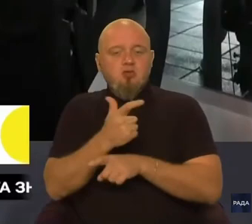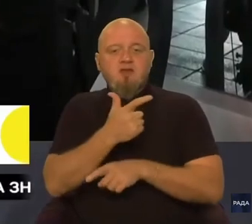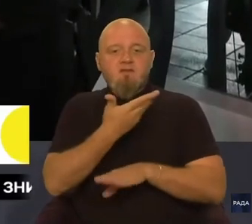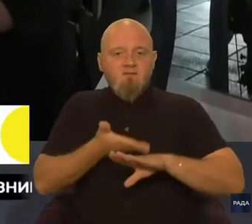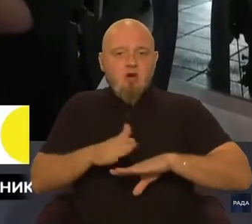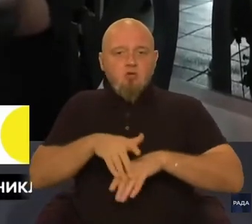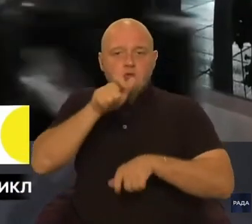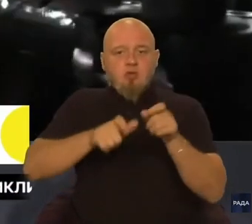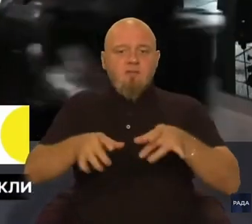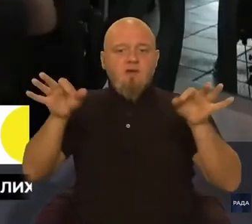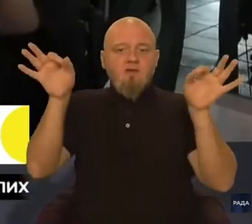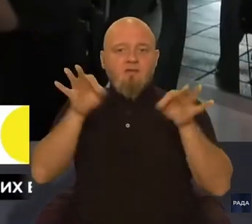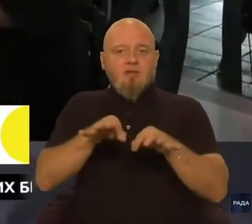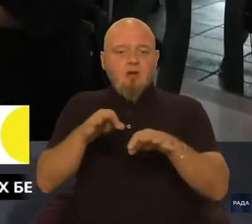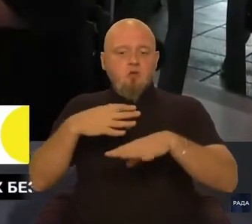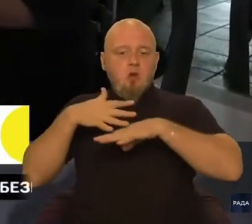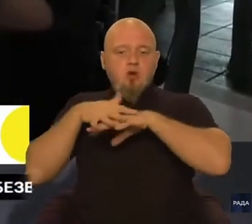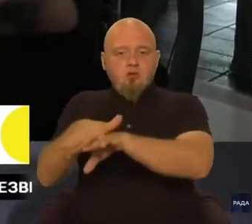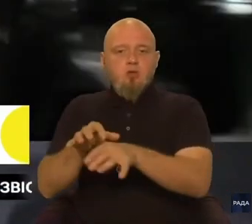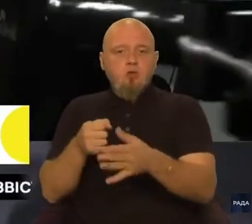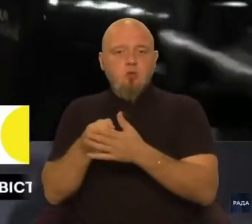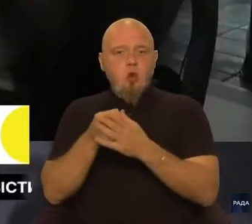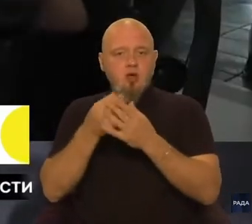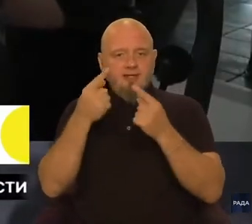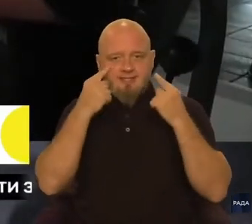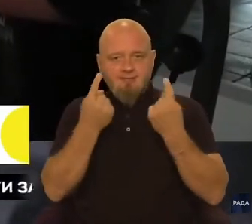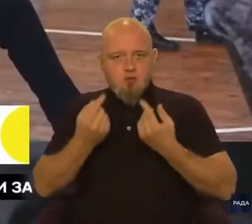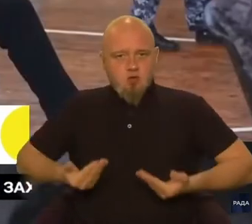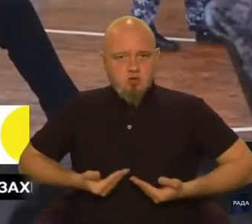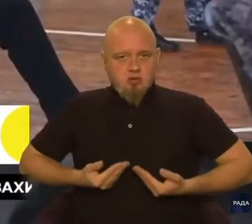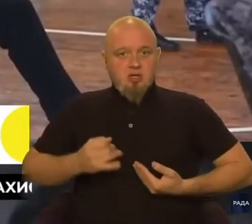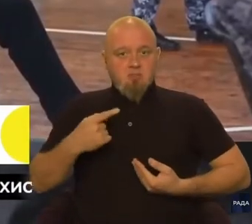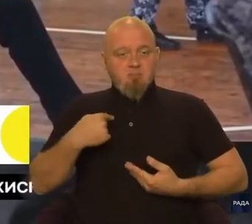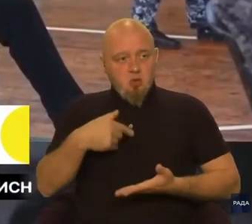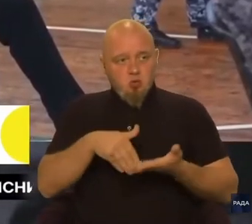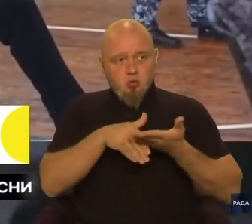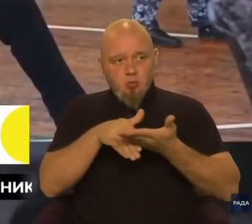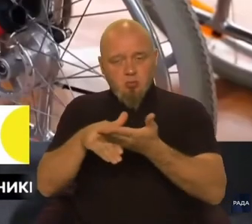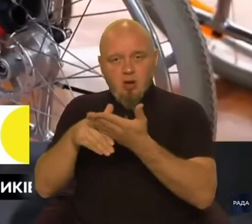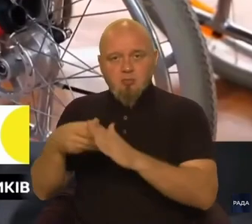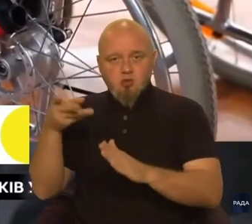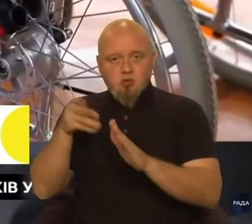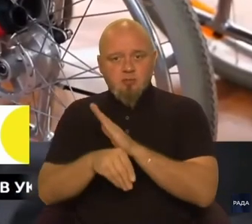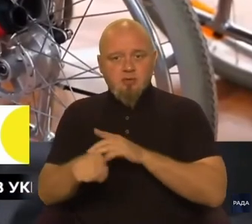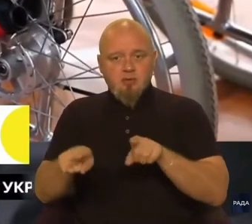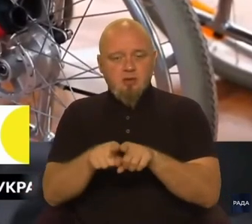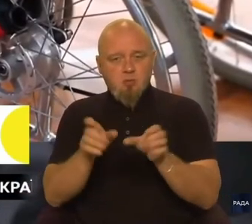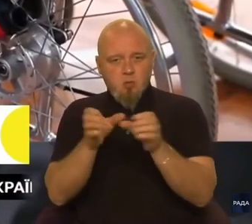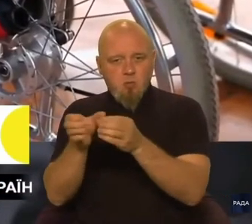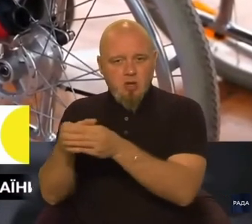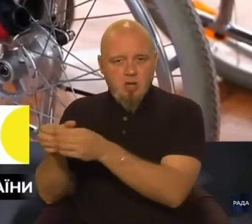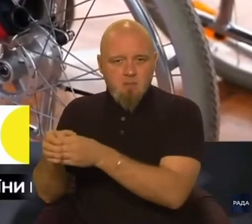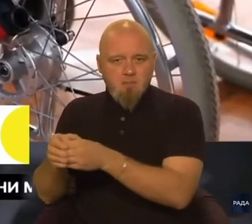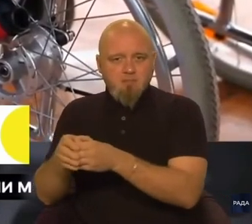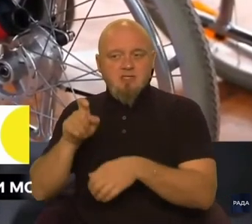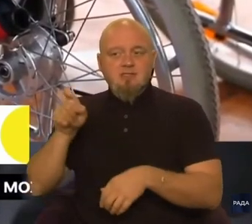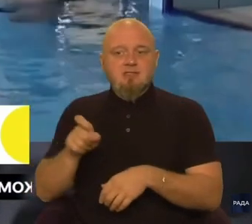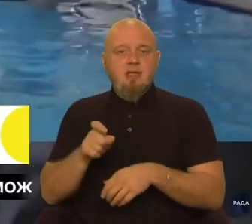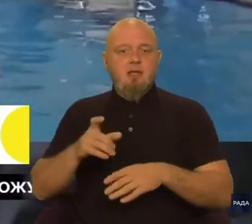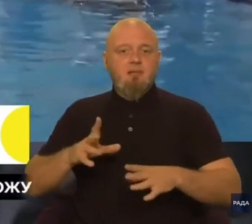відразу інтегруватися до цивільного життя. І ми допомагаємо, зокрема, таким кампаніям з